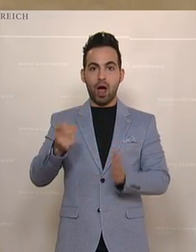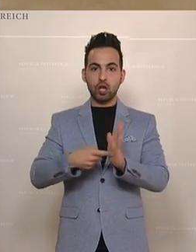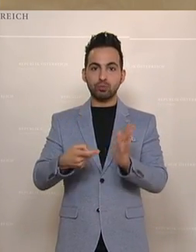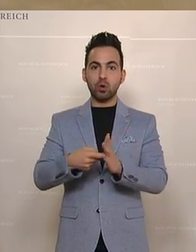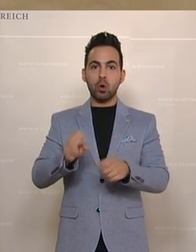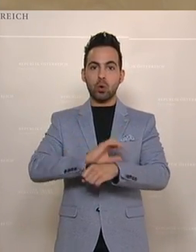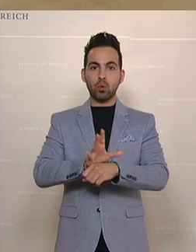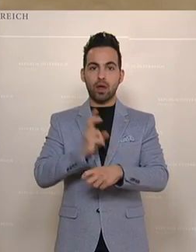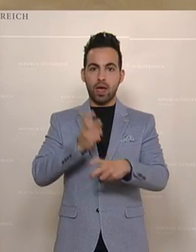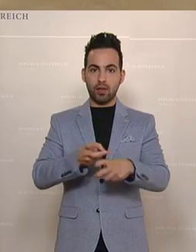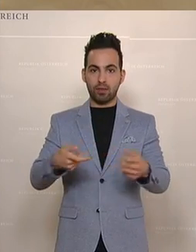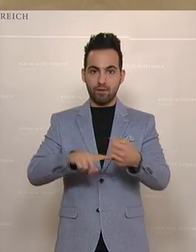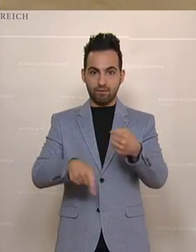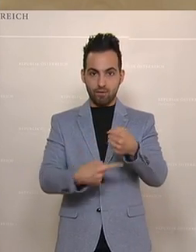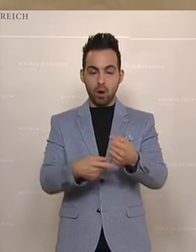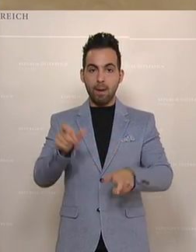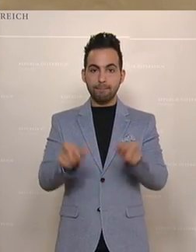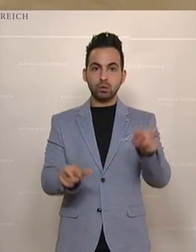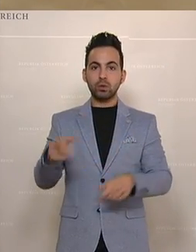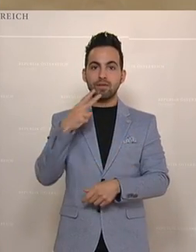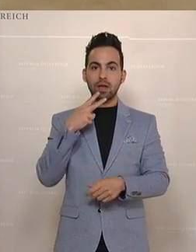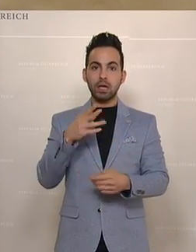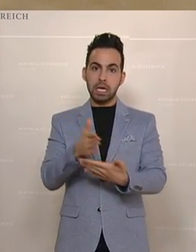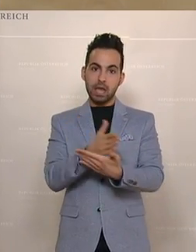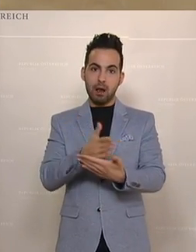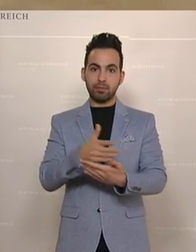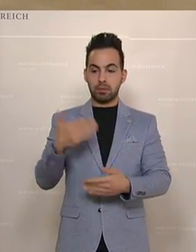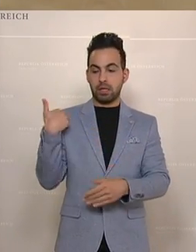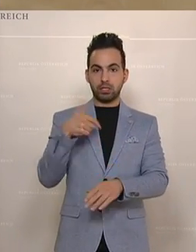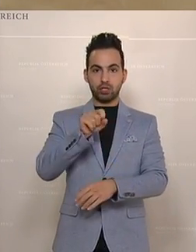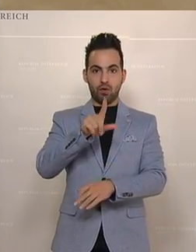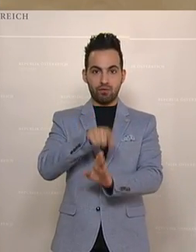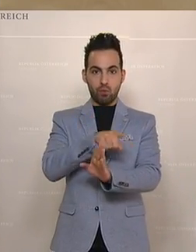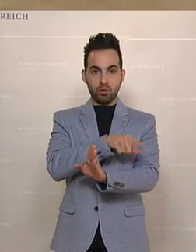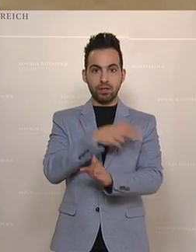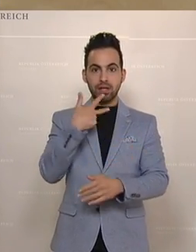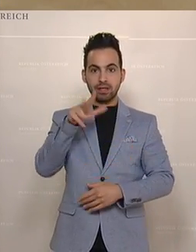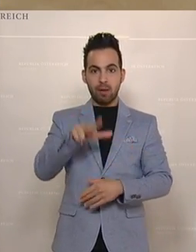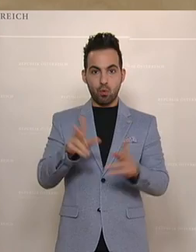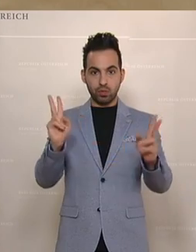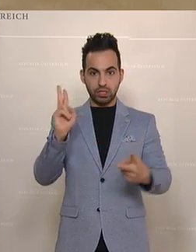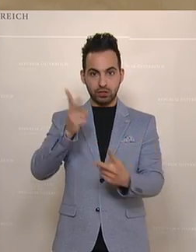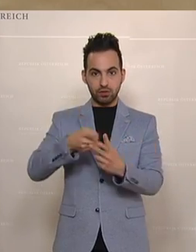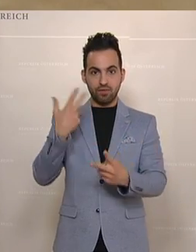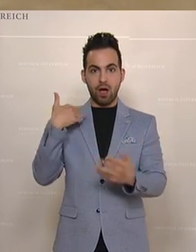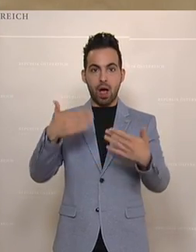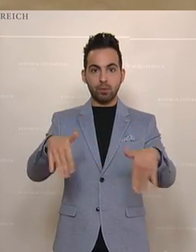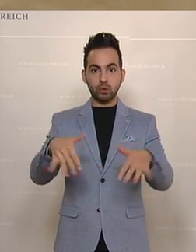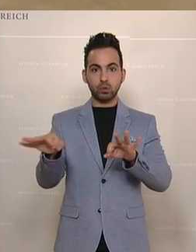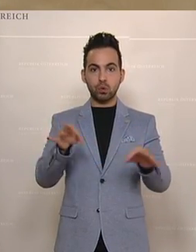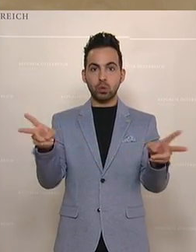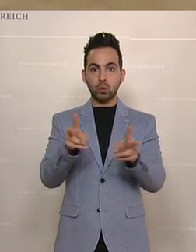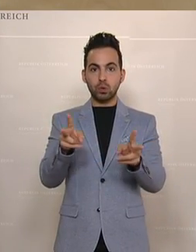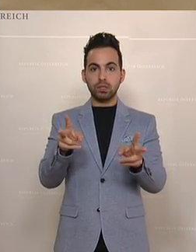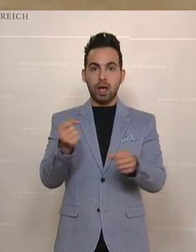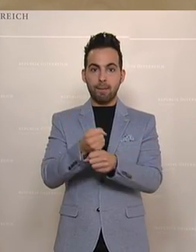den Corona-Familie-Härtefonds haben, Personen, die innerhalb der letzten zwölf Monate mehr als drei Monate arbeitslos oder in Kurzarbeit waren, ein